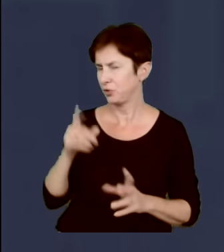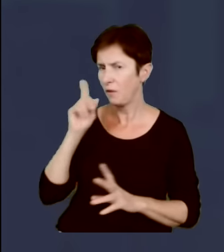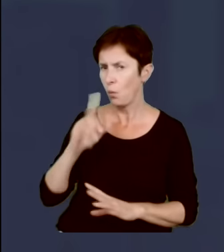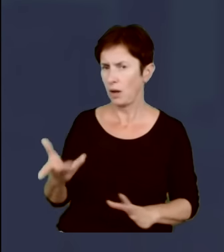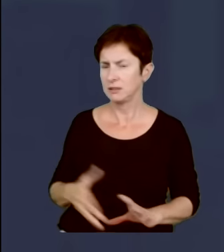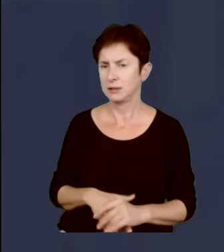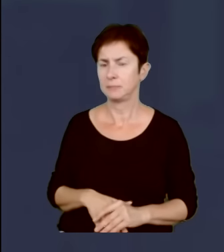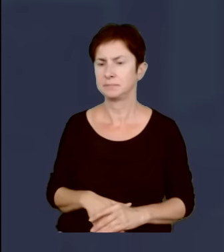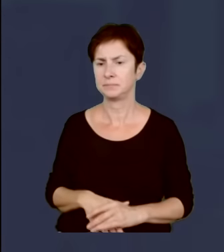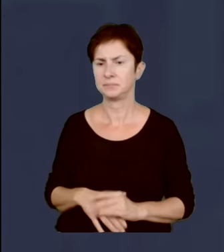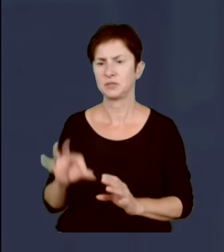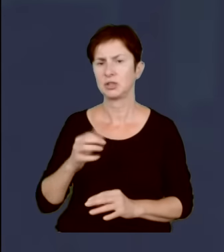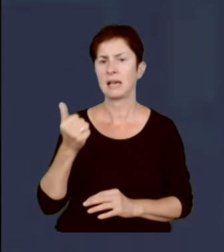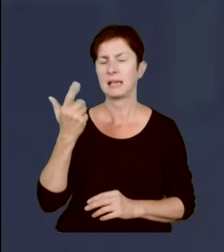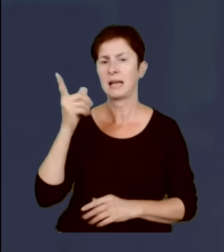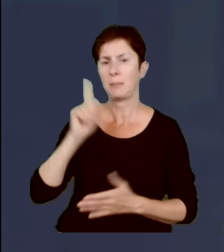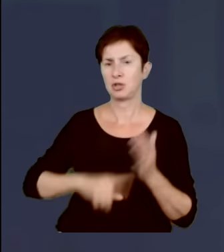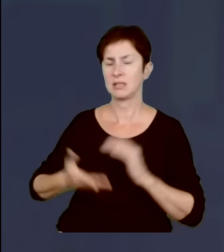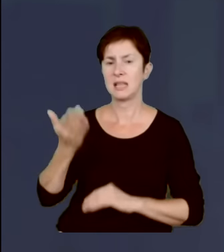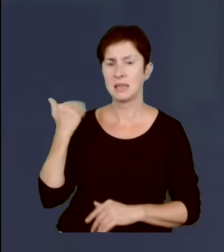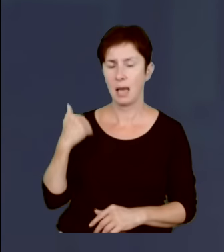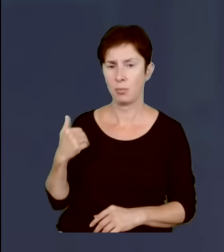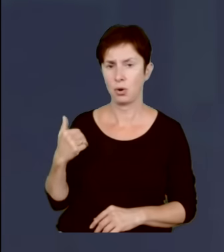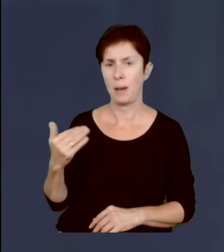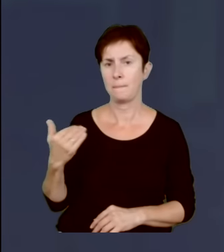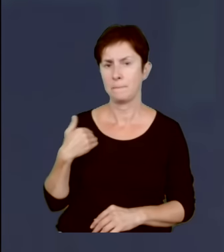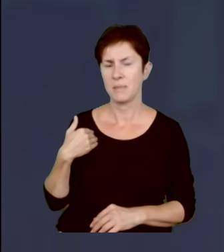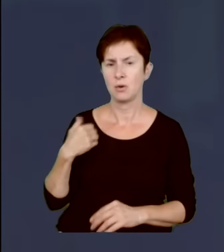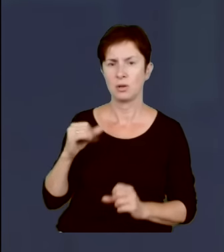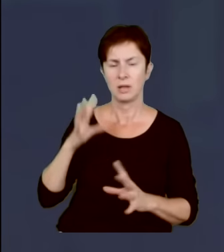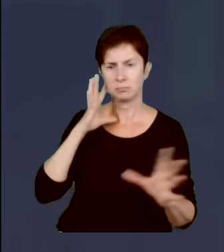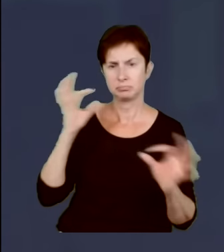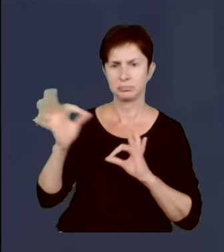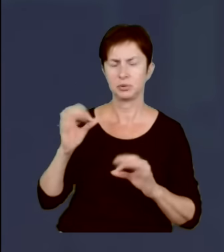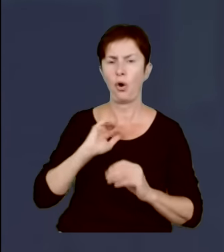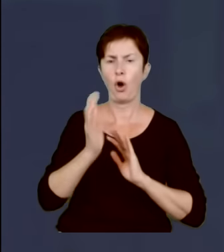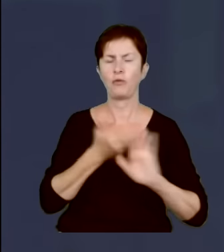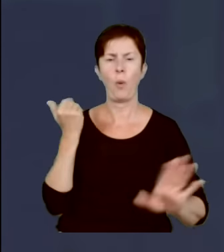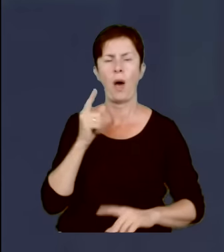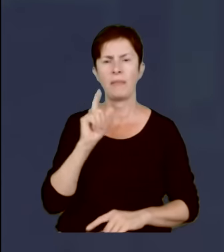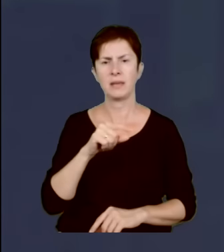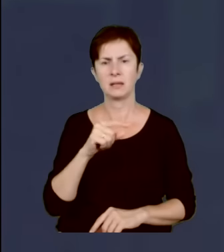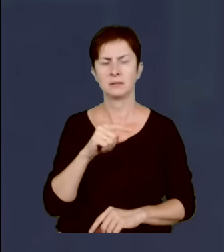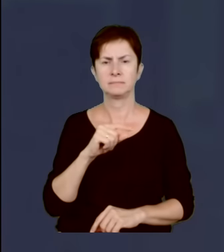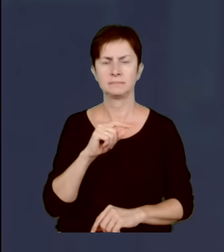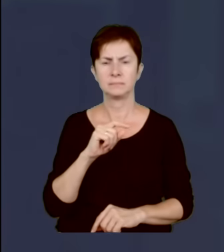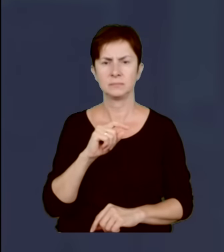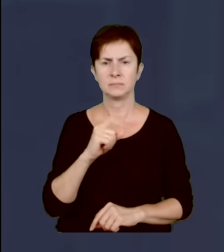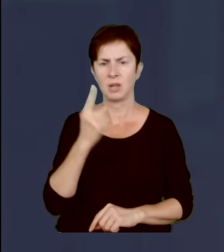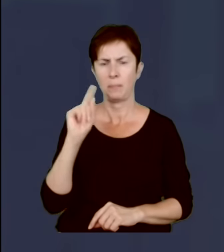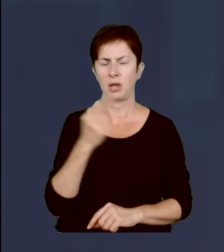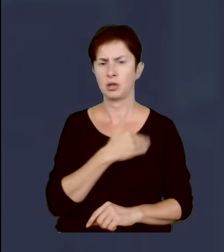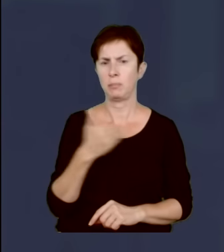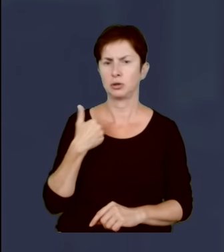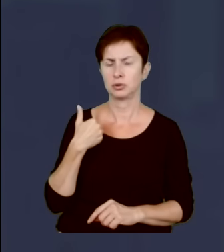kilka miesięcy temu mieliśmy taki skandal, że odwołany został pierwszy polski dowódca,